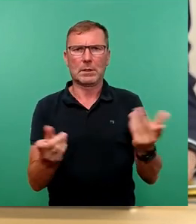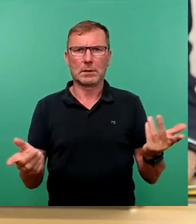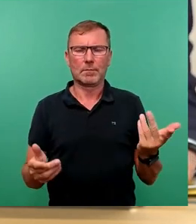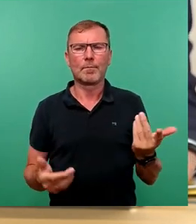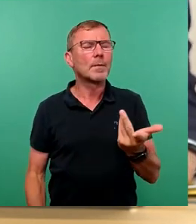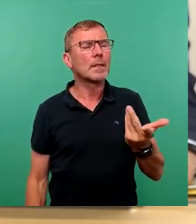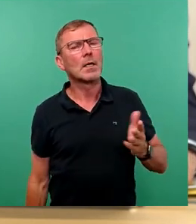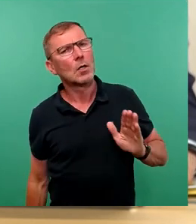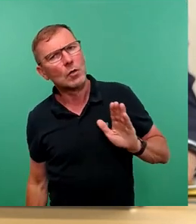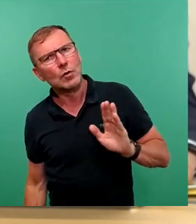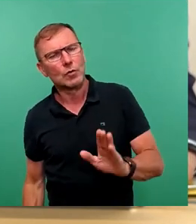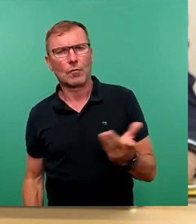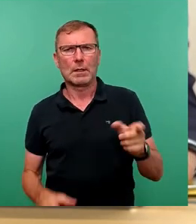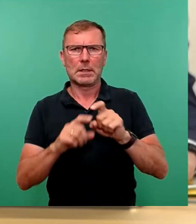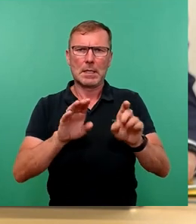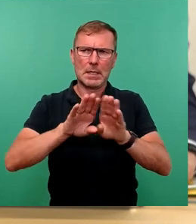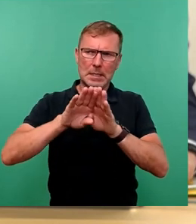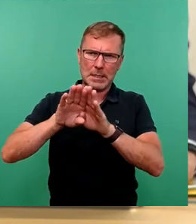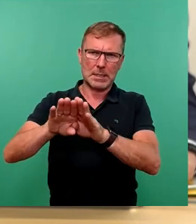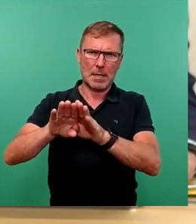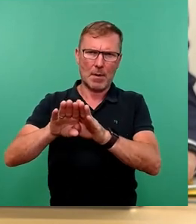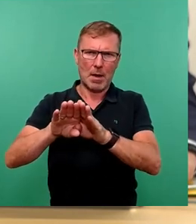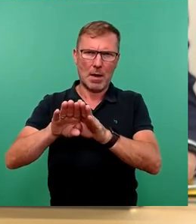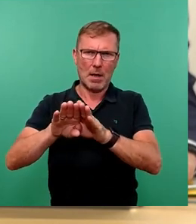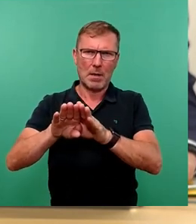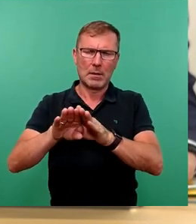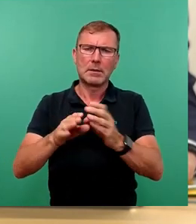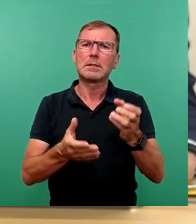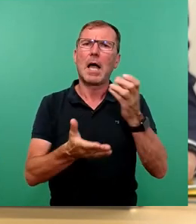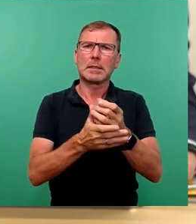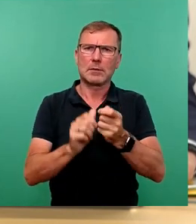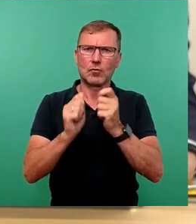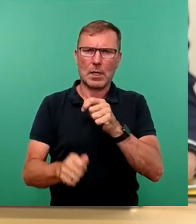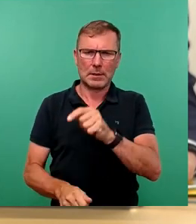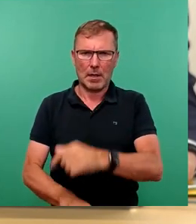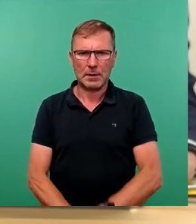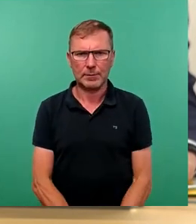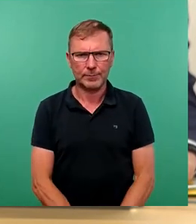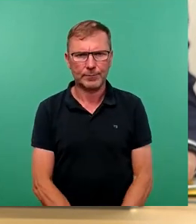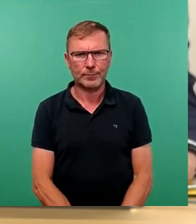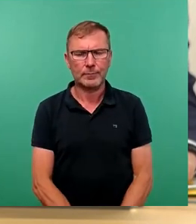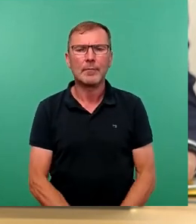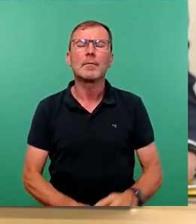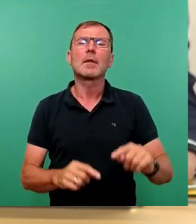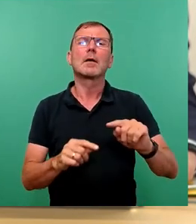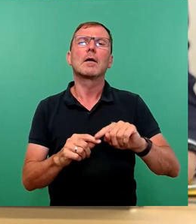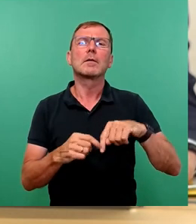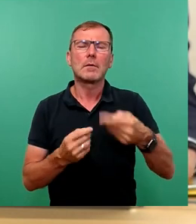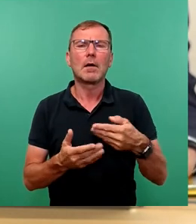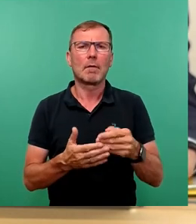zu dem Thema des Ersetzungsantrags. Und danach habe ich einen weiteren